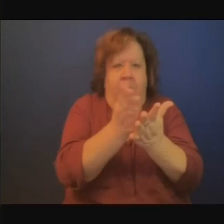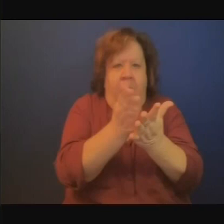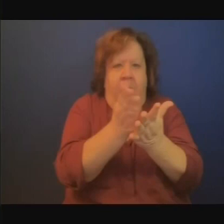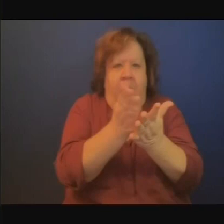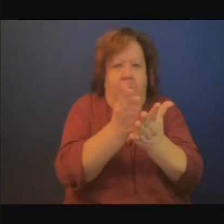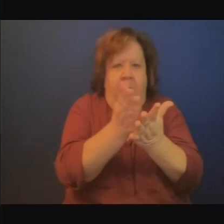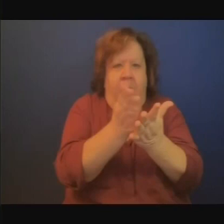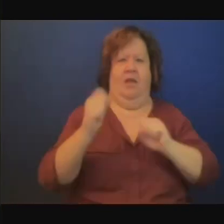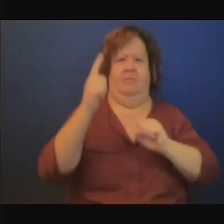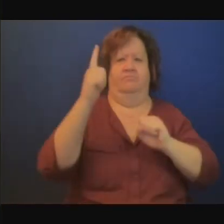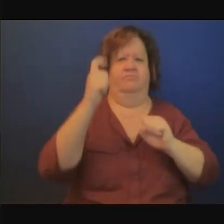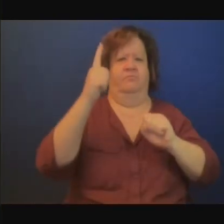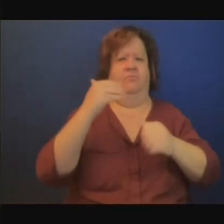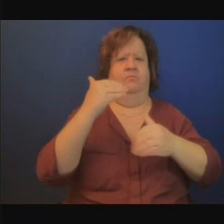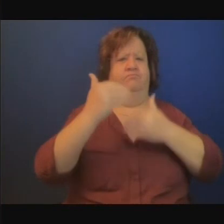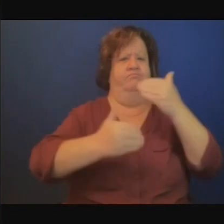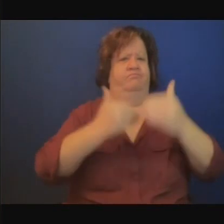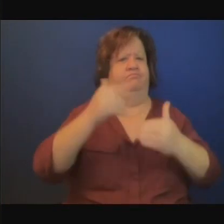notamment